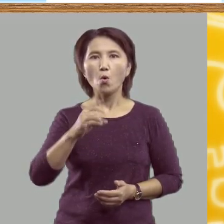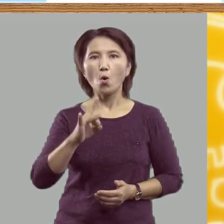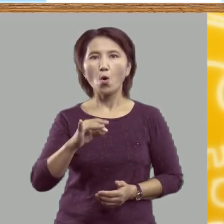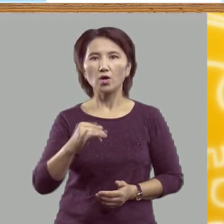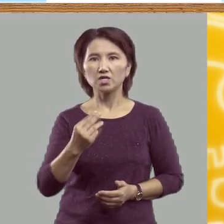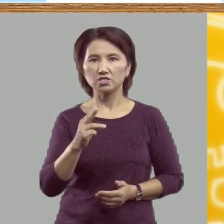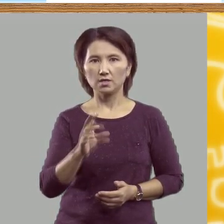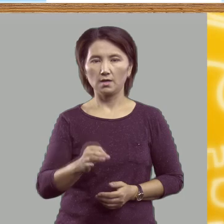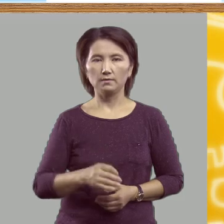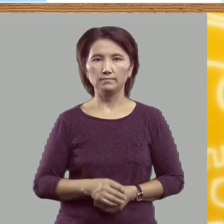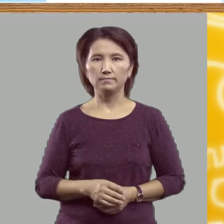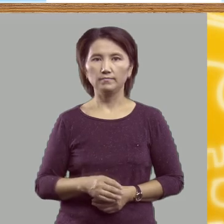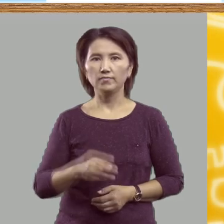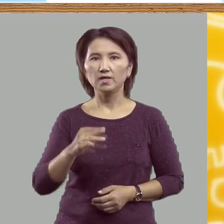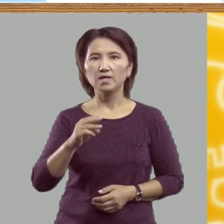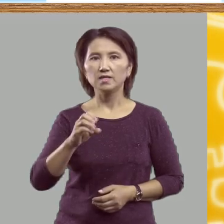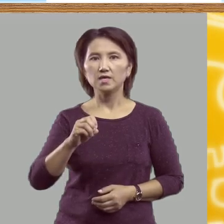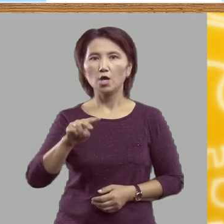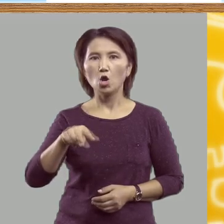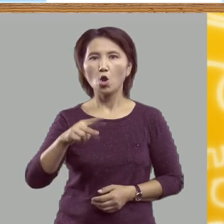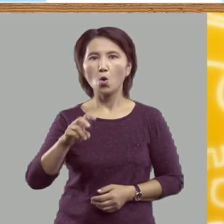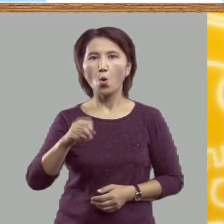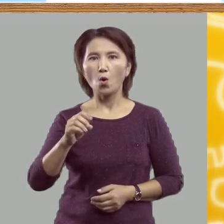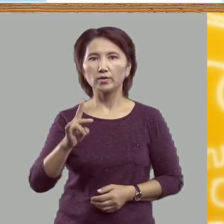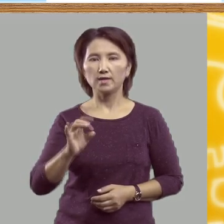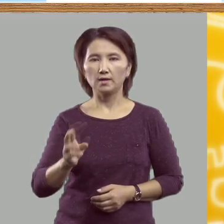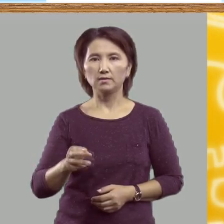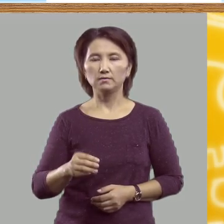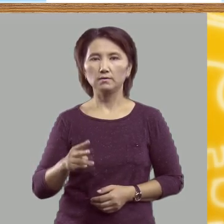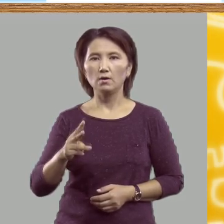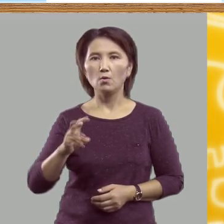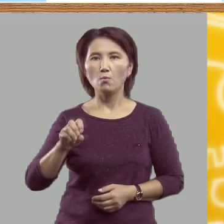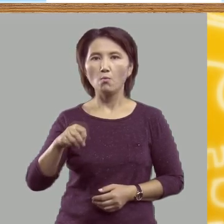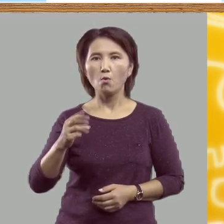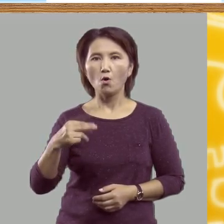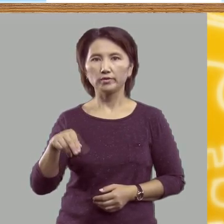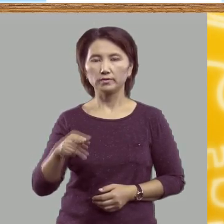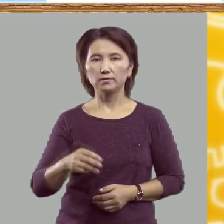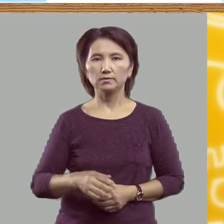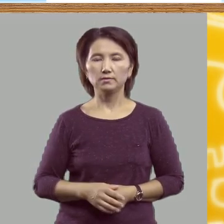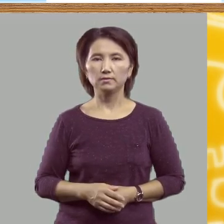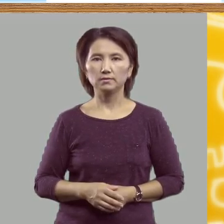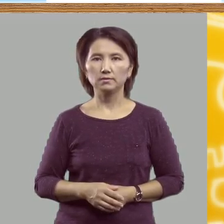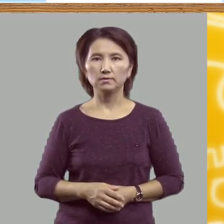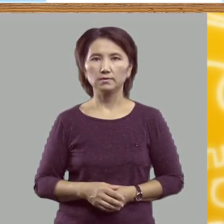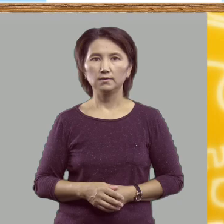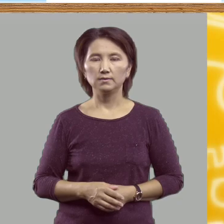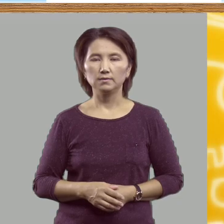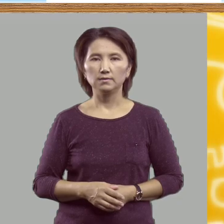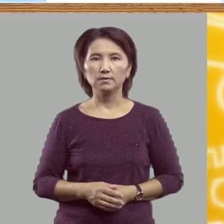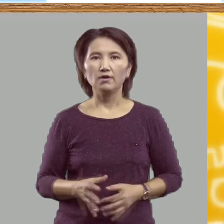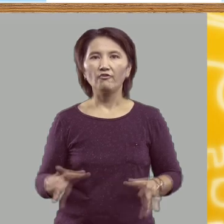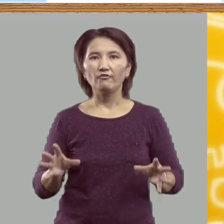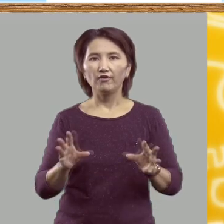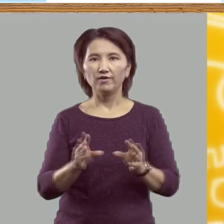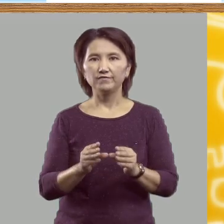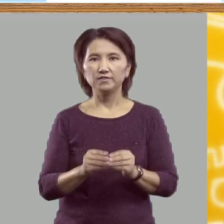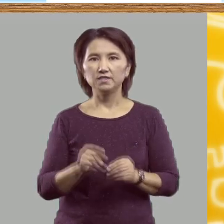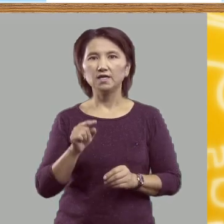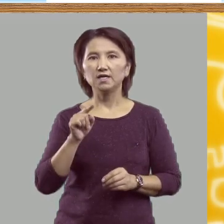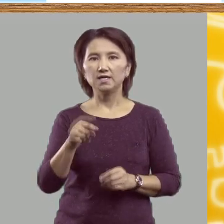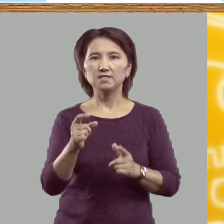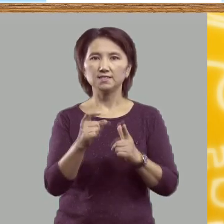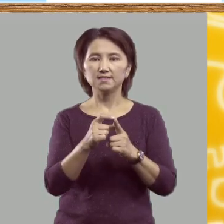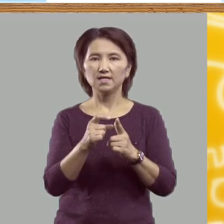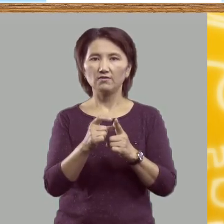Пёрышко, телёнок, мёд. Во всех этих